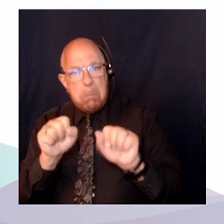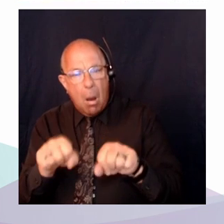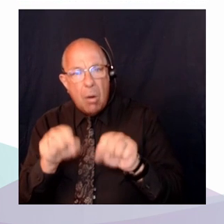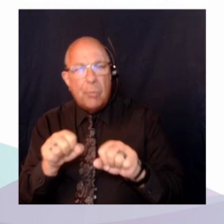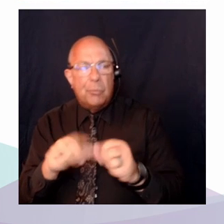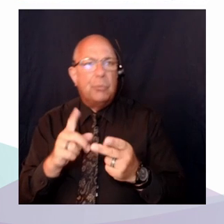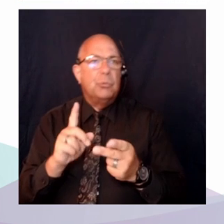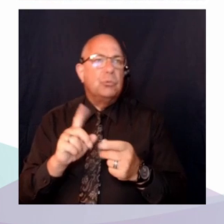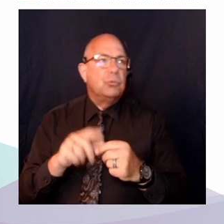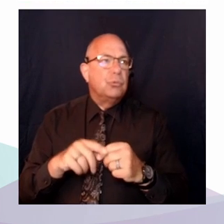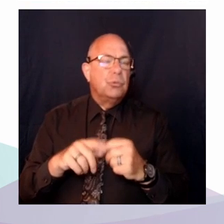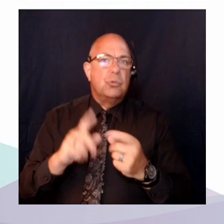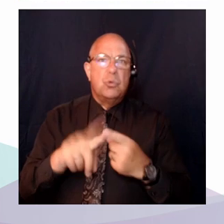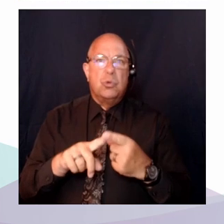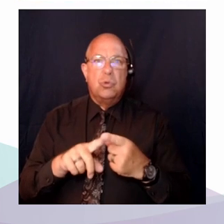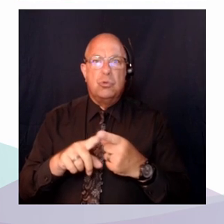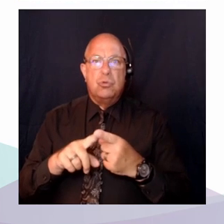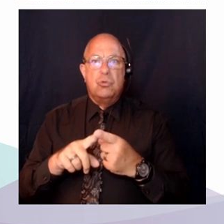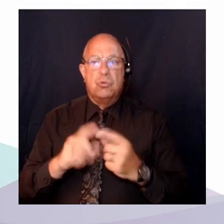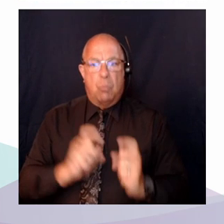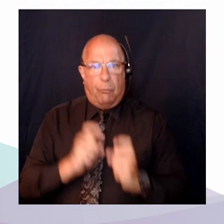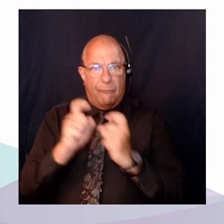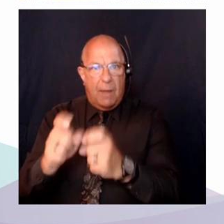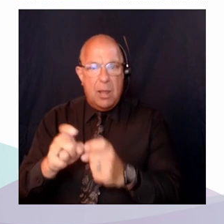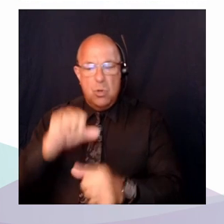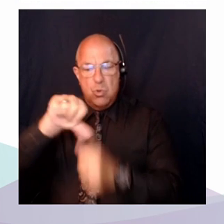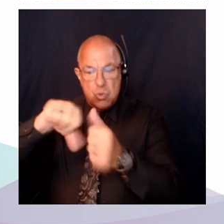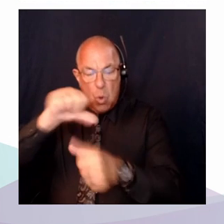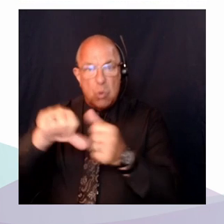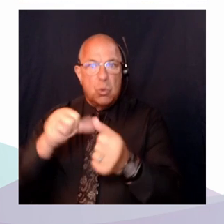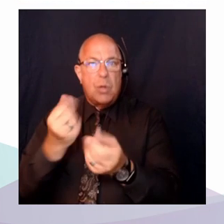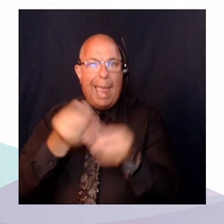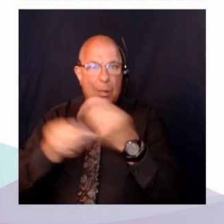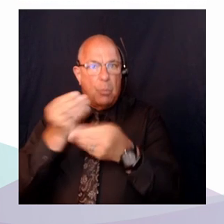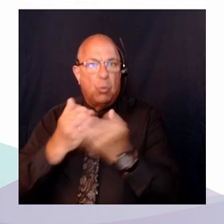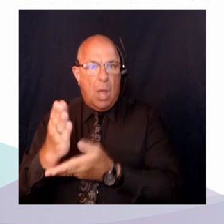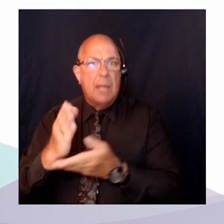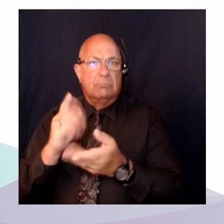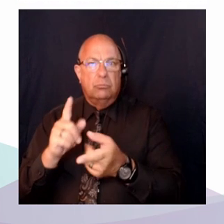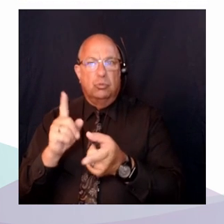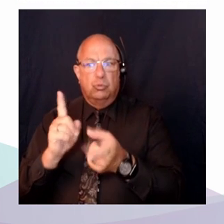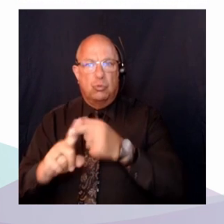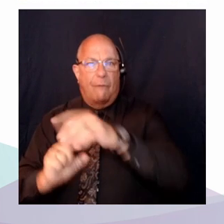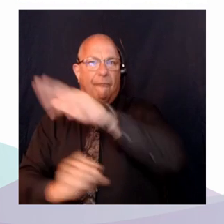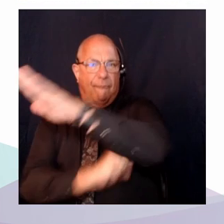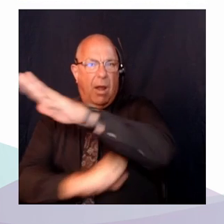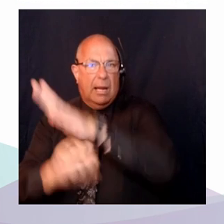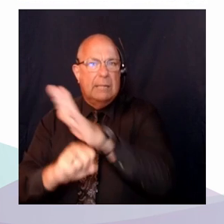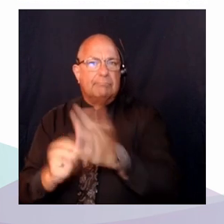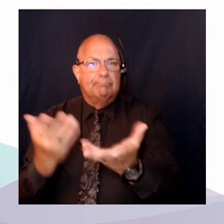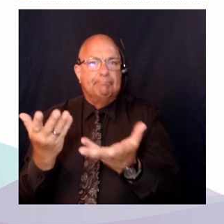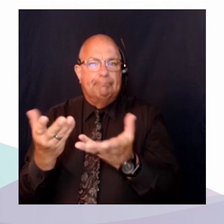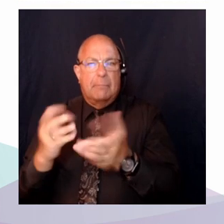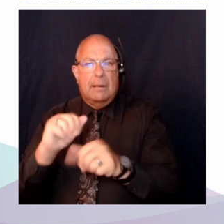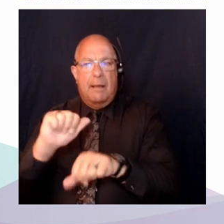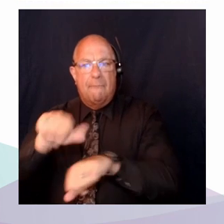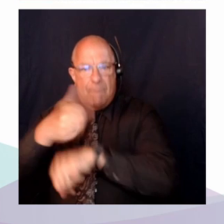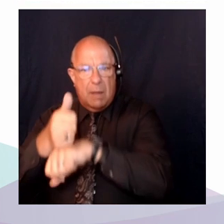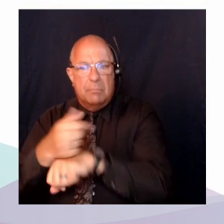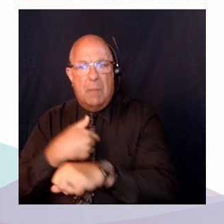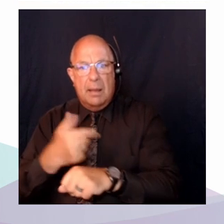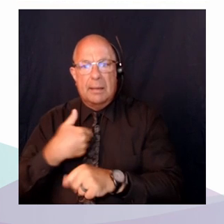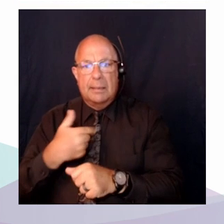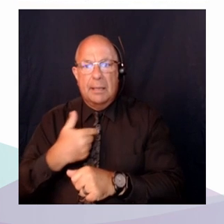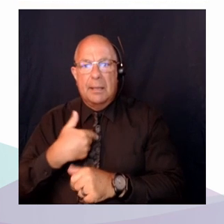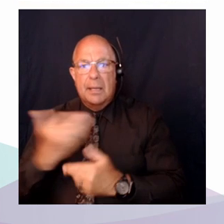toutes ces initiatives nouvelles qui émergent et qui invitent les citoyens à s